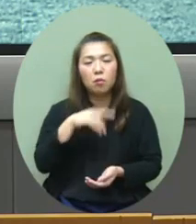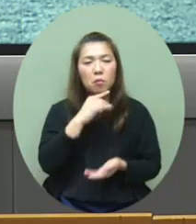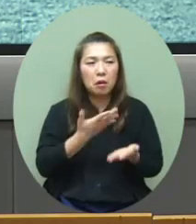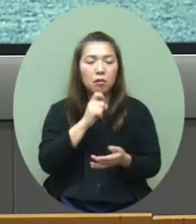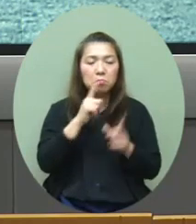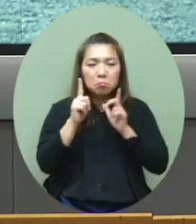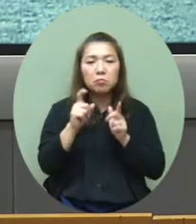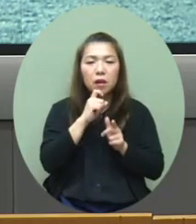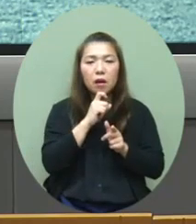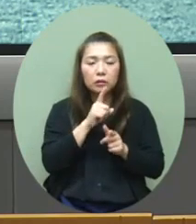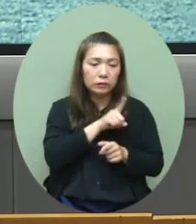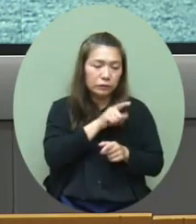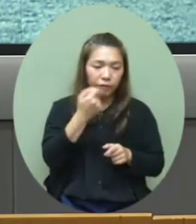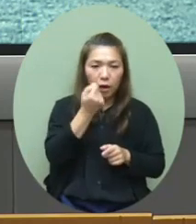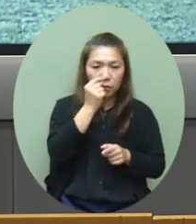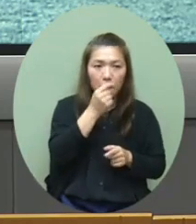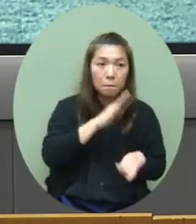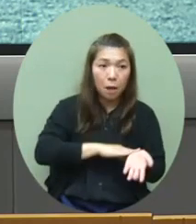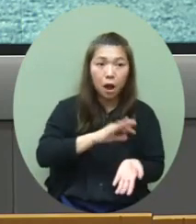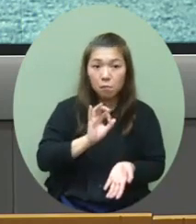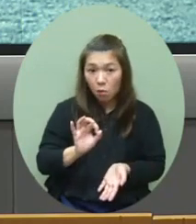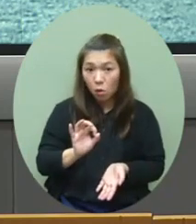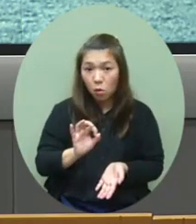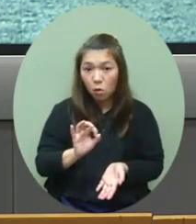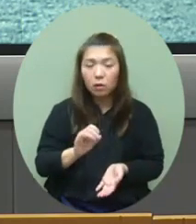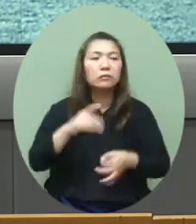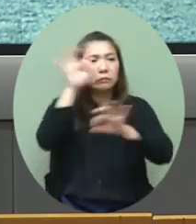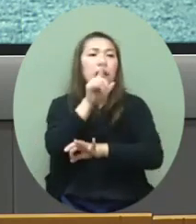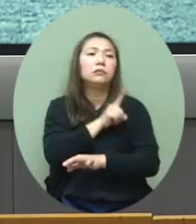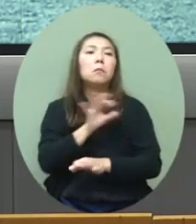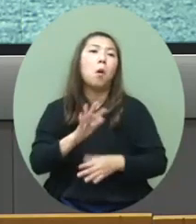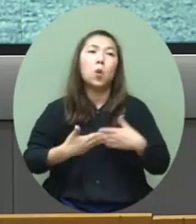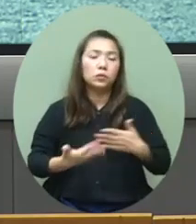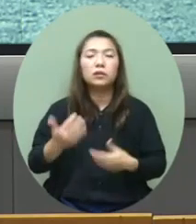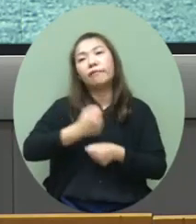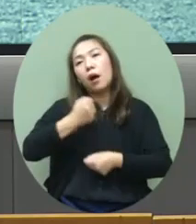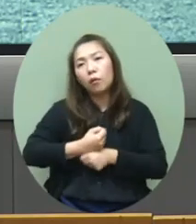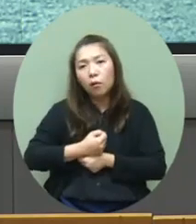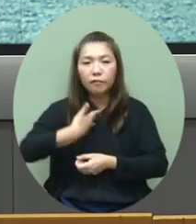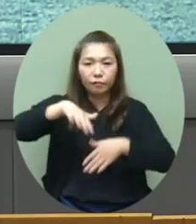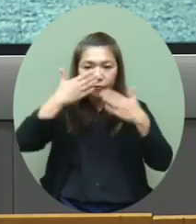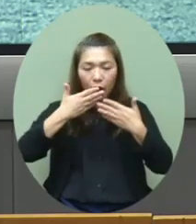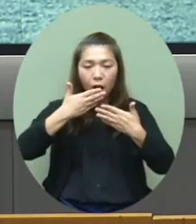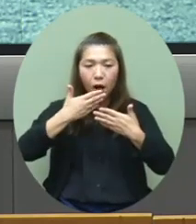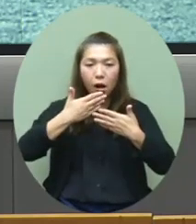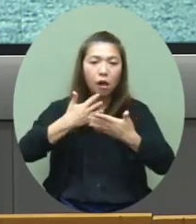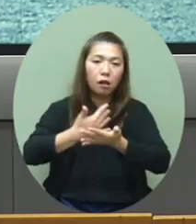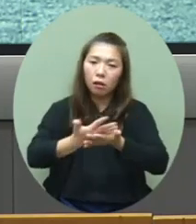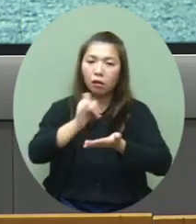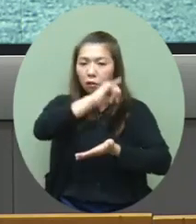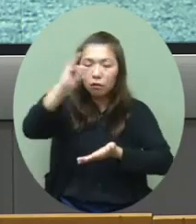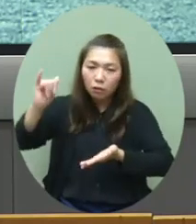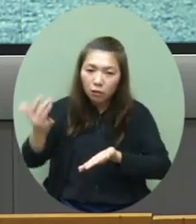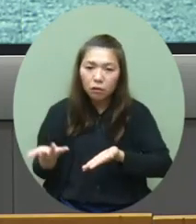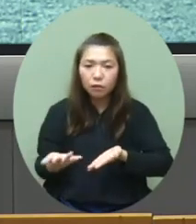有些不舒服就做了快測陰性陰性是以為自己沒事可能有上班、上學或者做其他事情